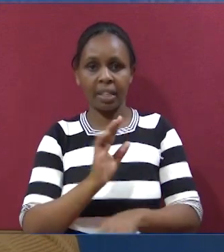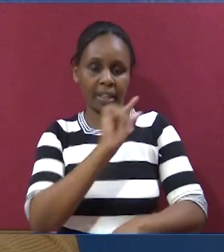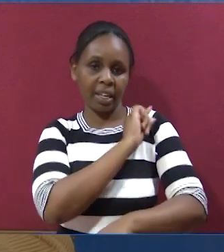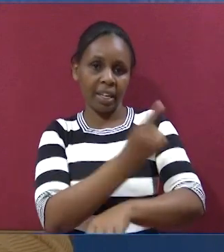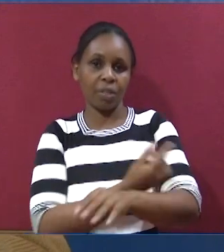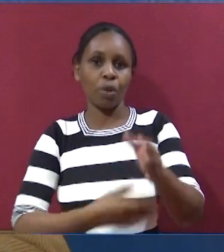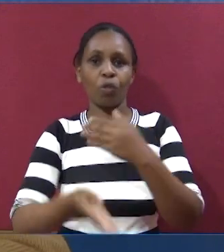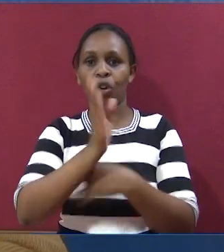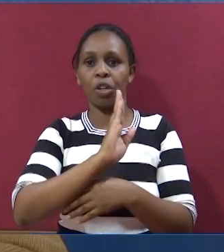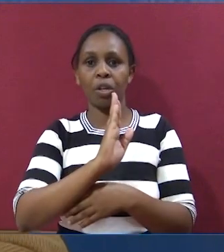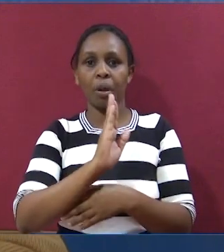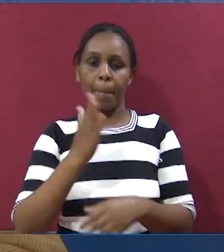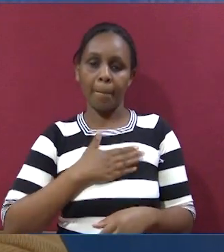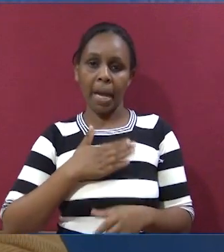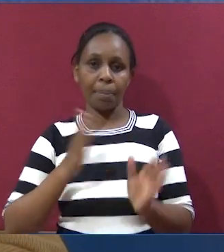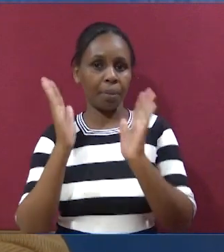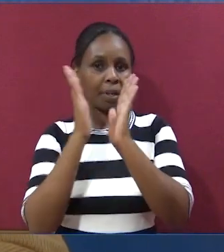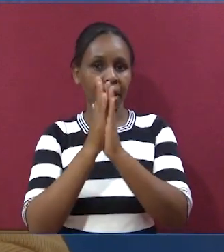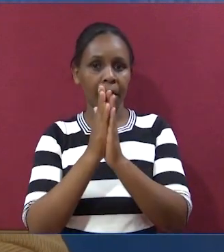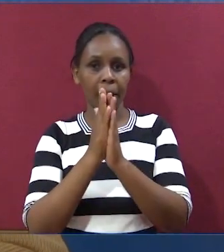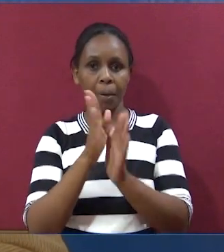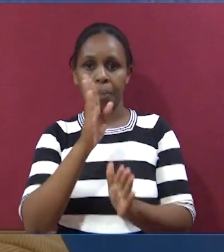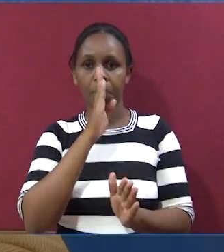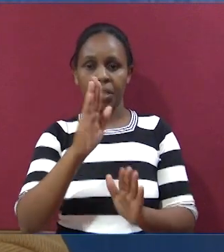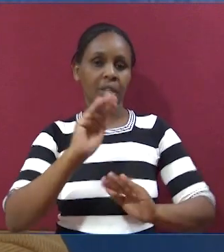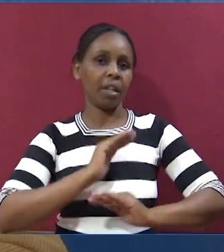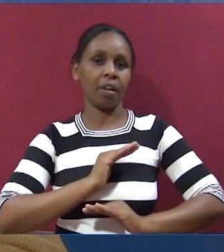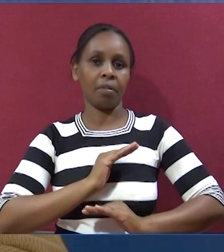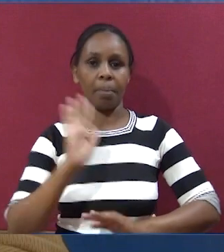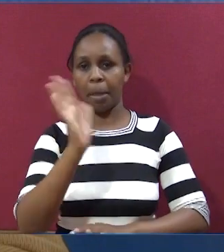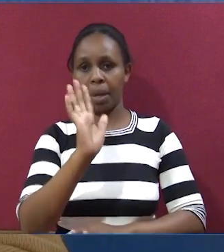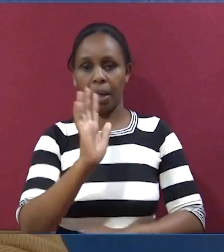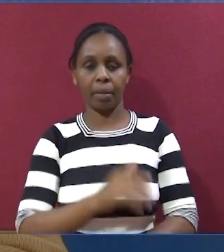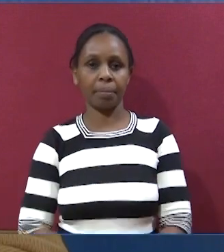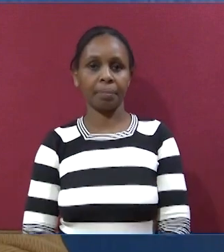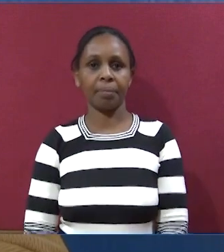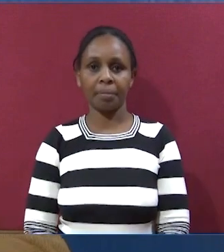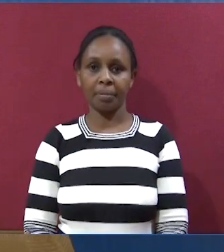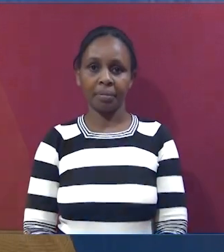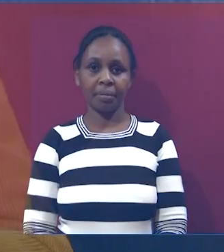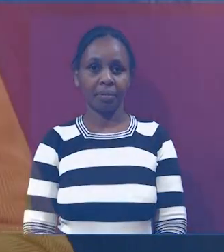ya mbaraka. Na neema ya mwenyezi mungu. Ni maombi yangu. Ikaweze kukutosha. Bye bye.